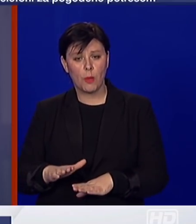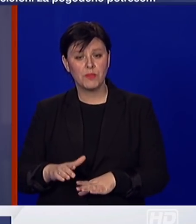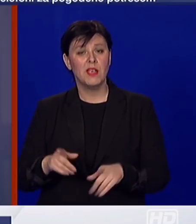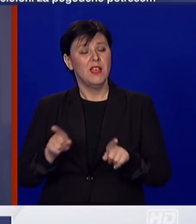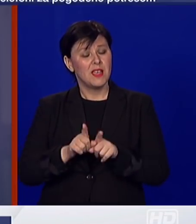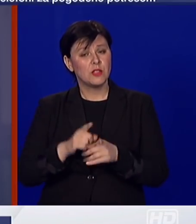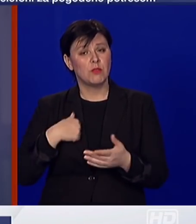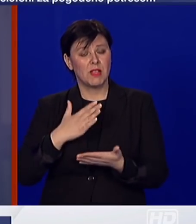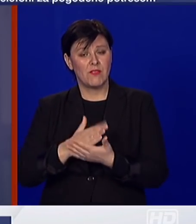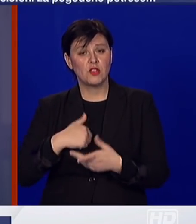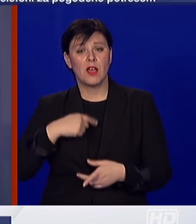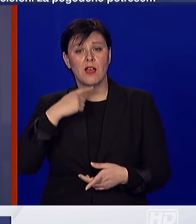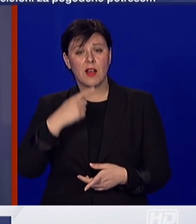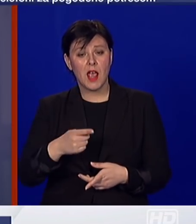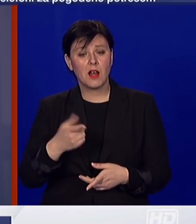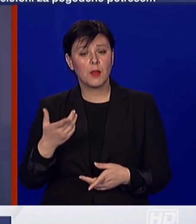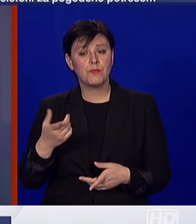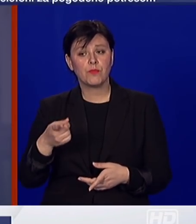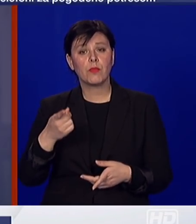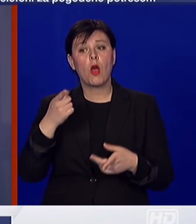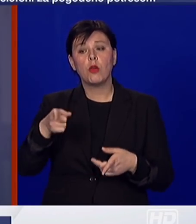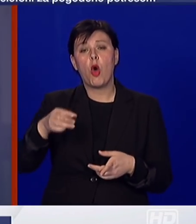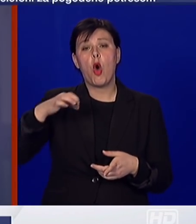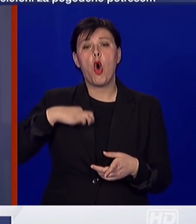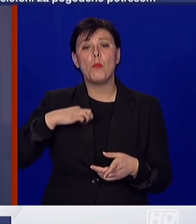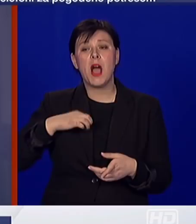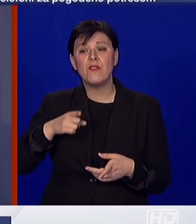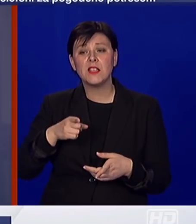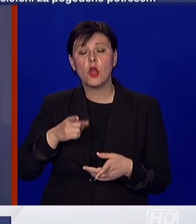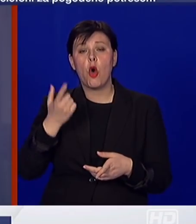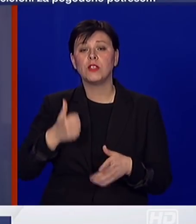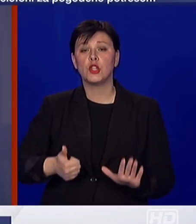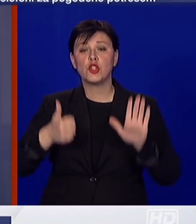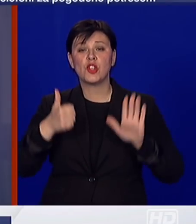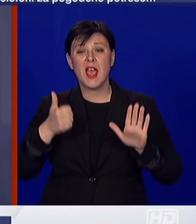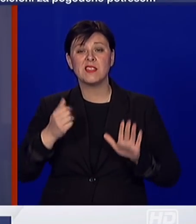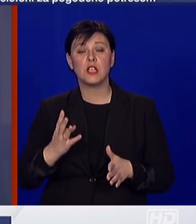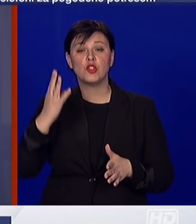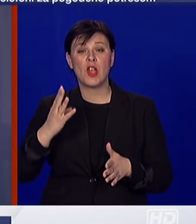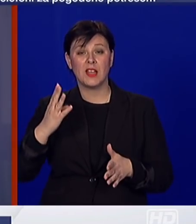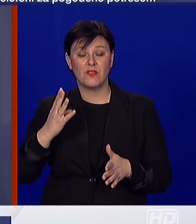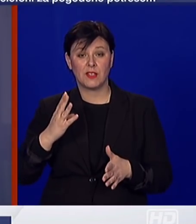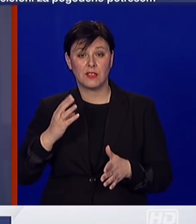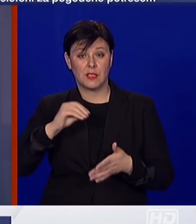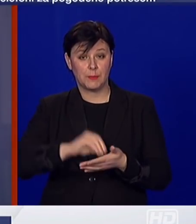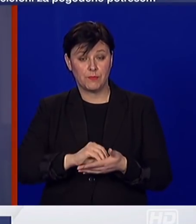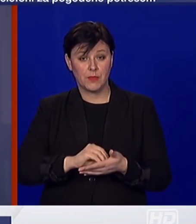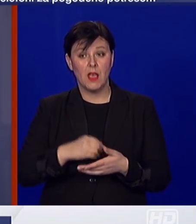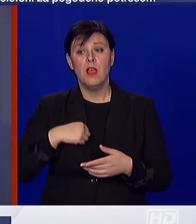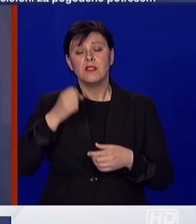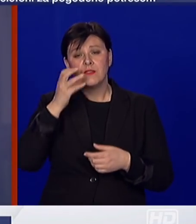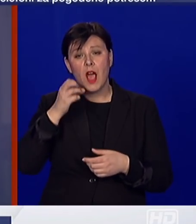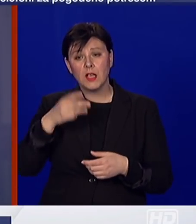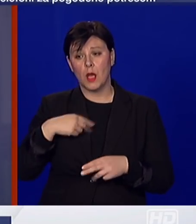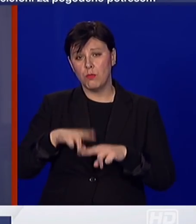smo da su one obvezne od 6.4. Mi ćemo gledati iz dana u dan